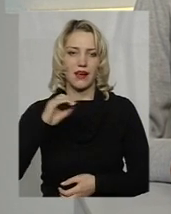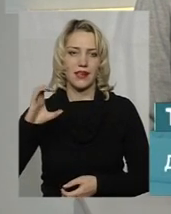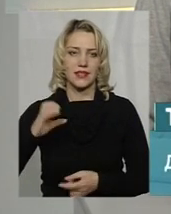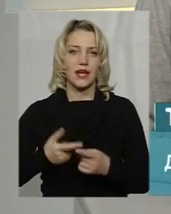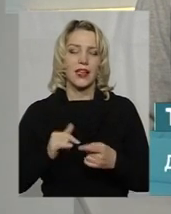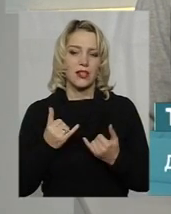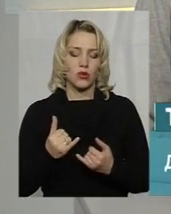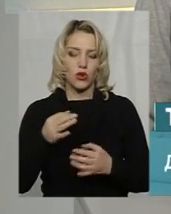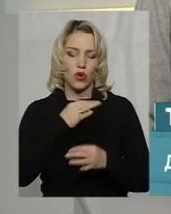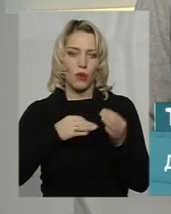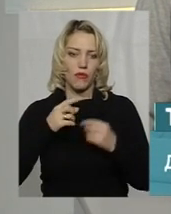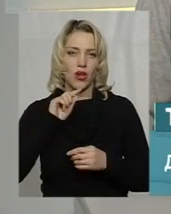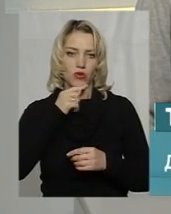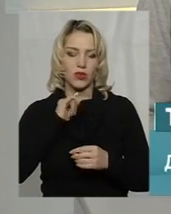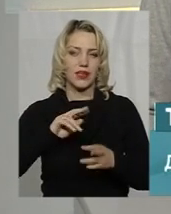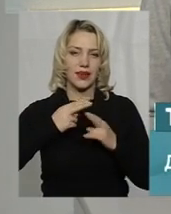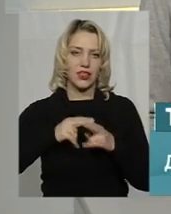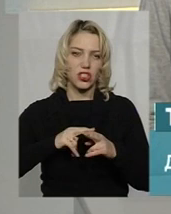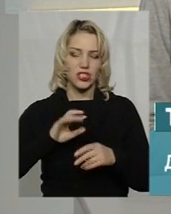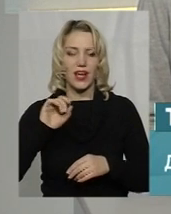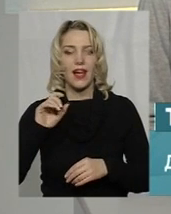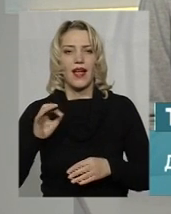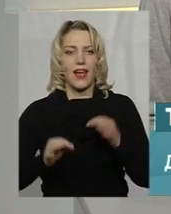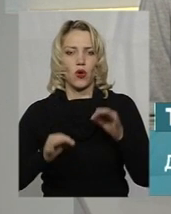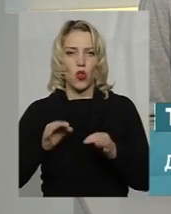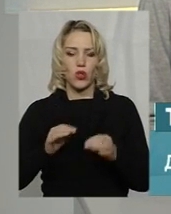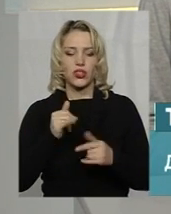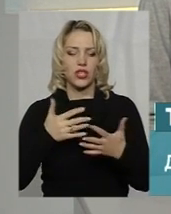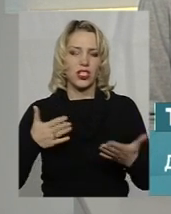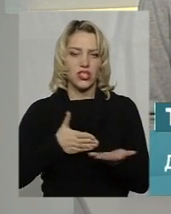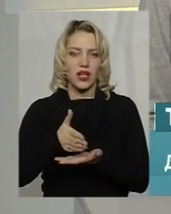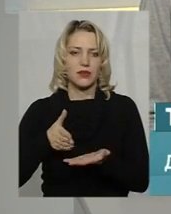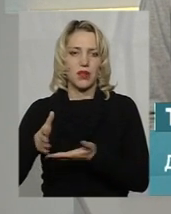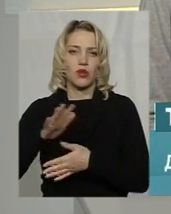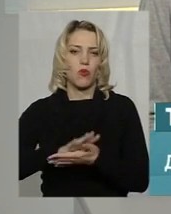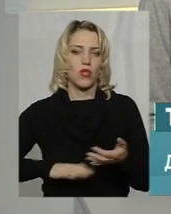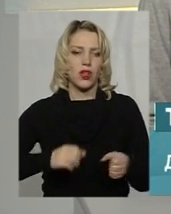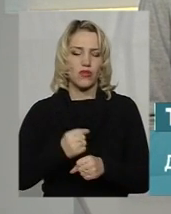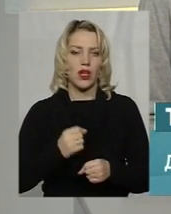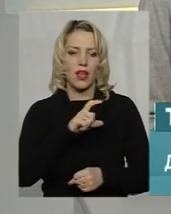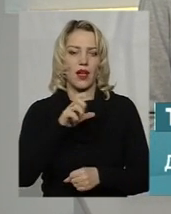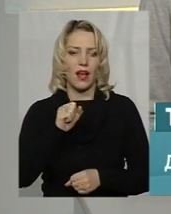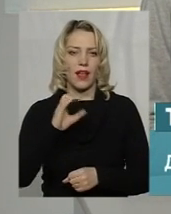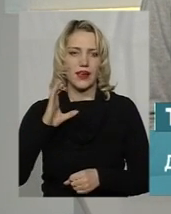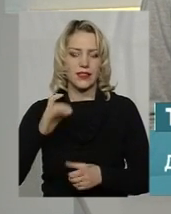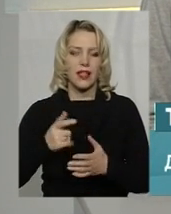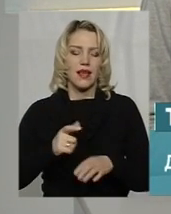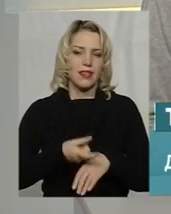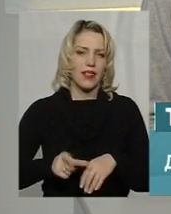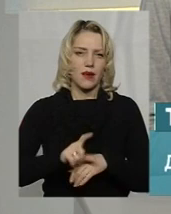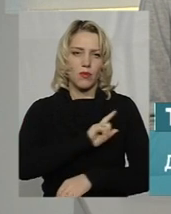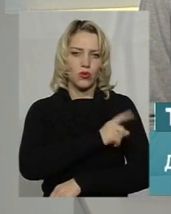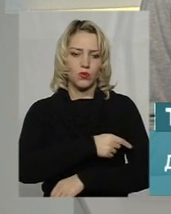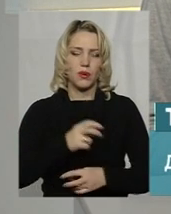Сьогодні обговоримо економічні, технічні, екологічні та інші аспекти подальшого функціонування ХАЕС найпотужнішого